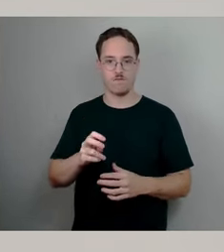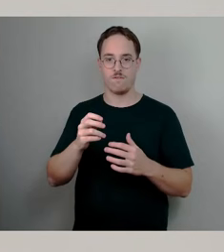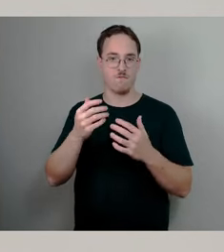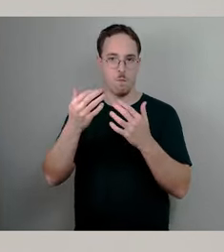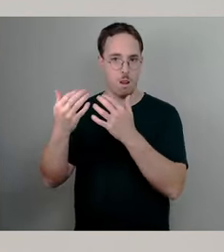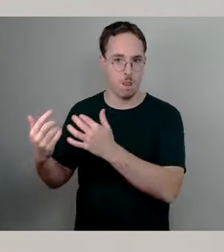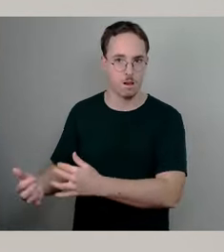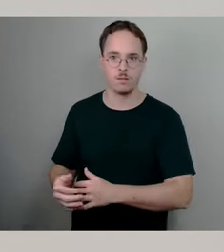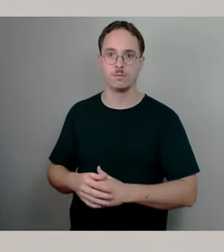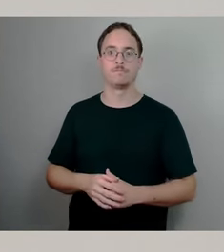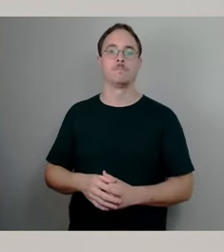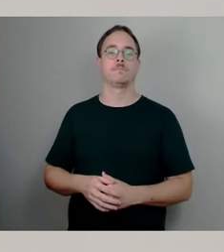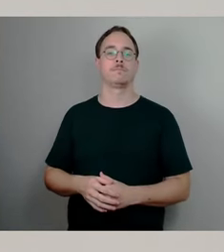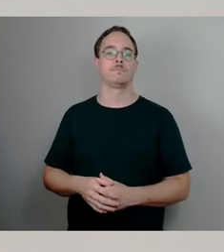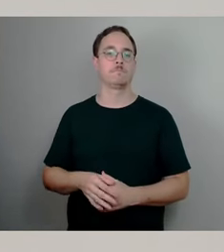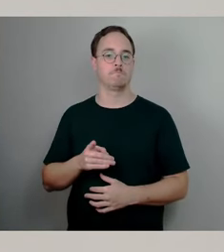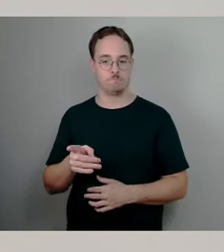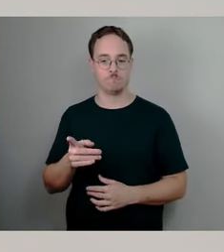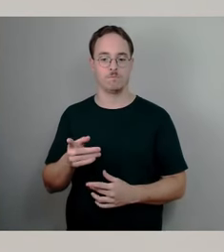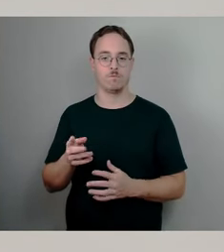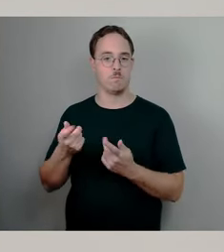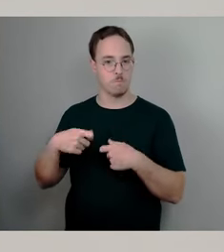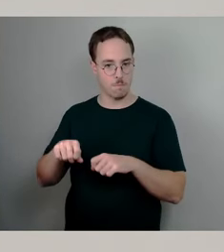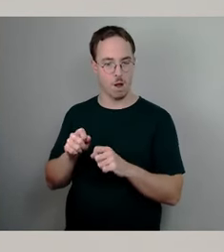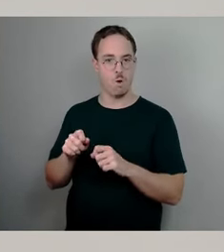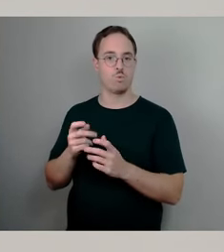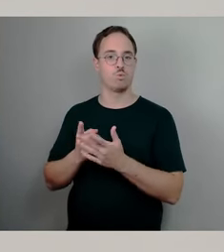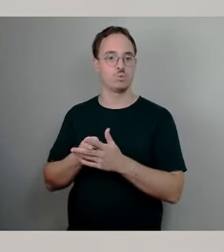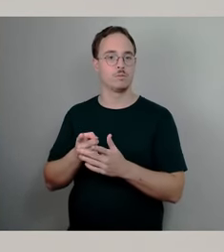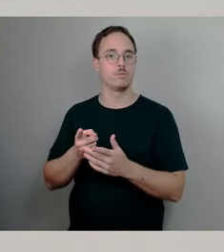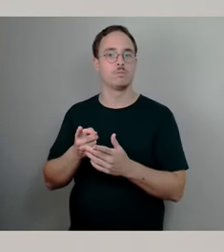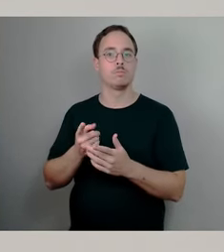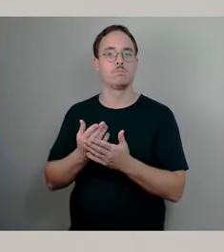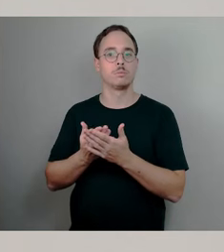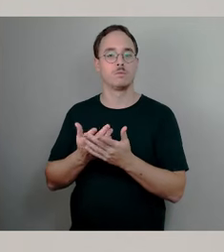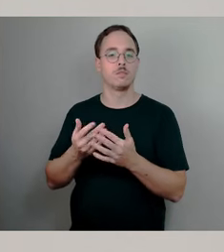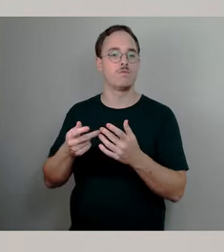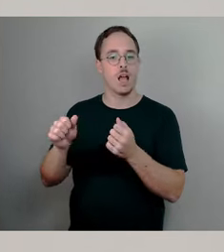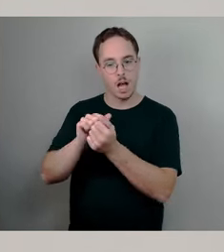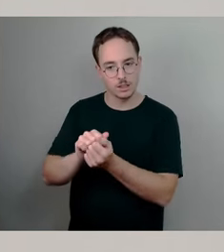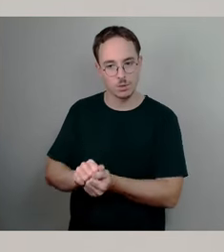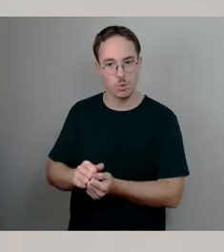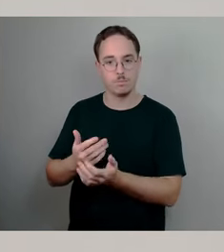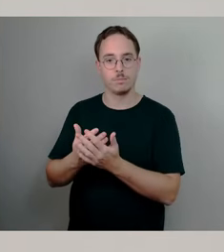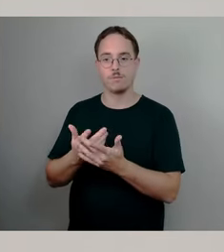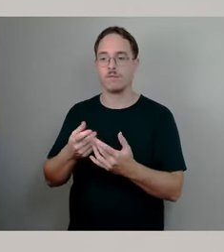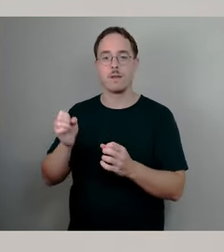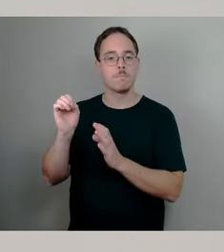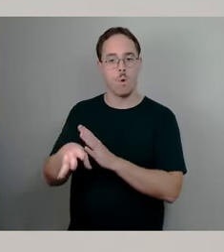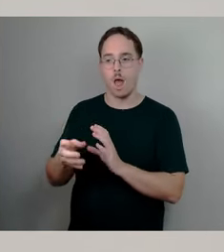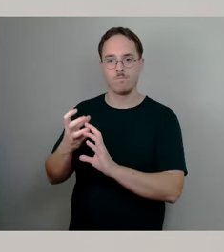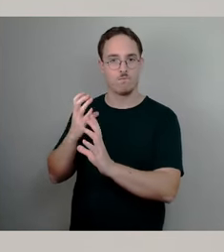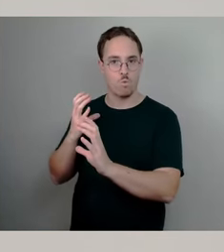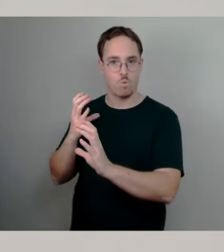oder Reinigung von Straßen und Anlagen im Straßenraum oder der Müllabfuhr dienen und durch weiß-rot